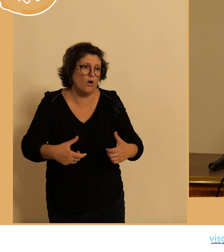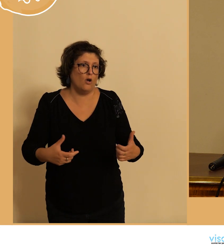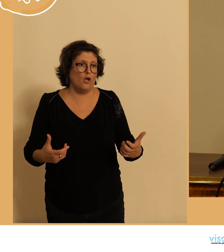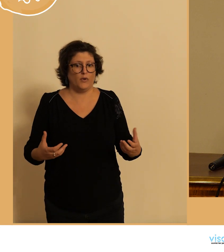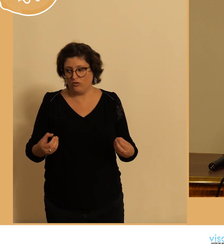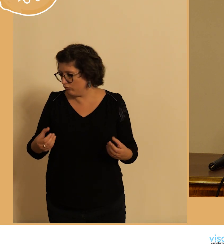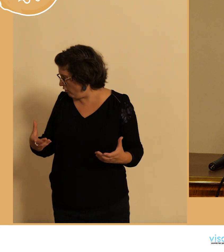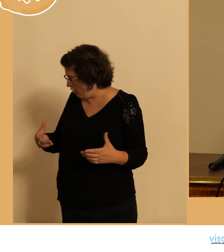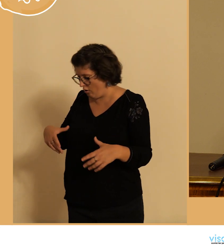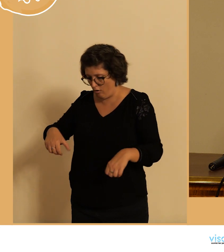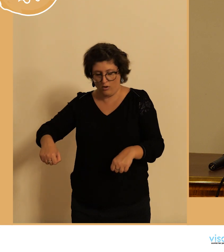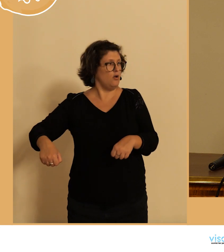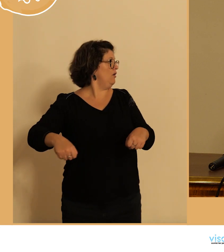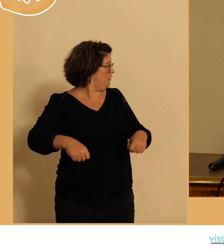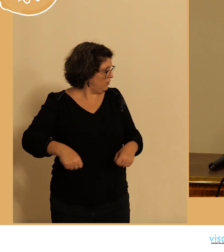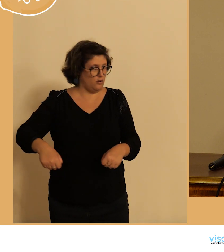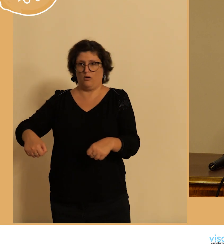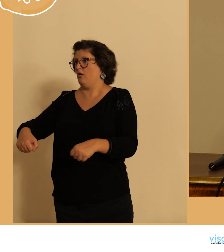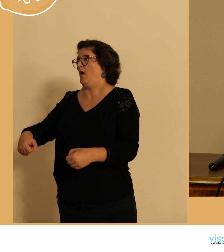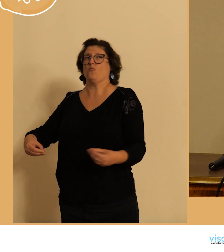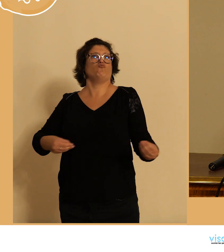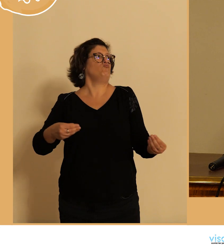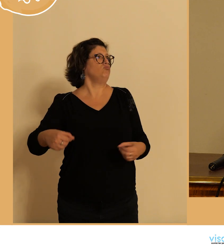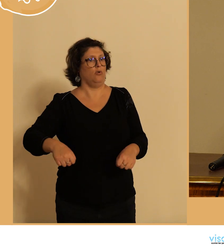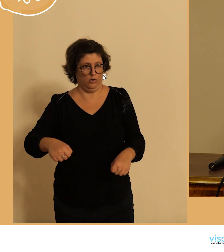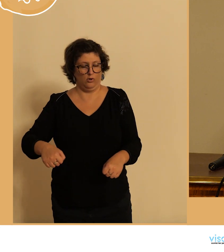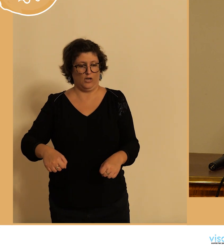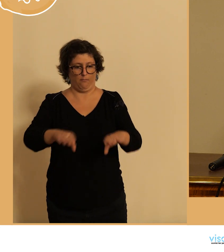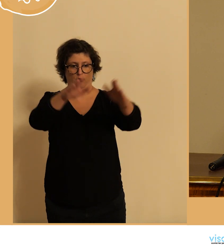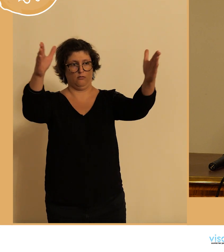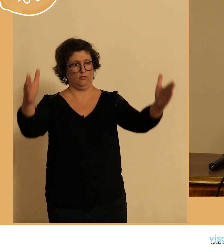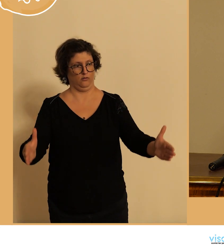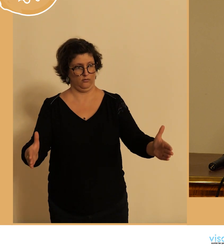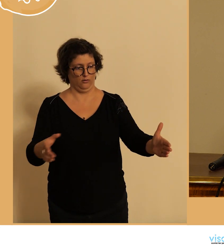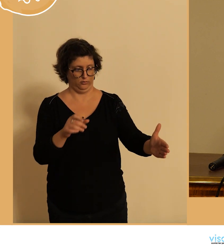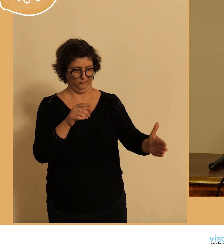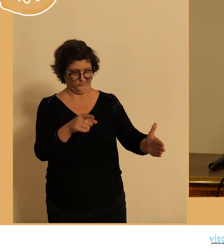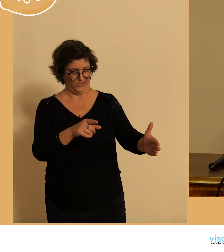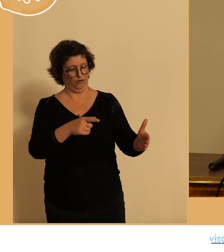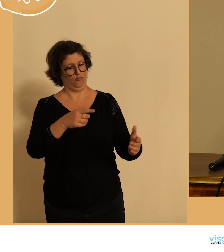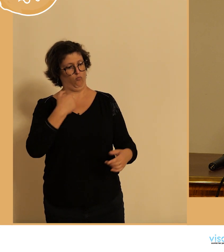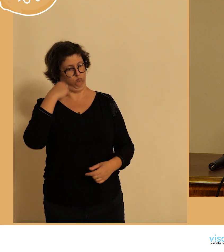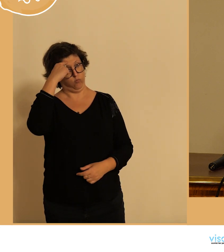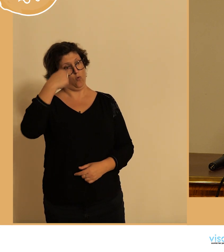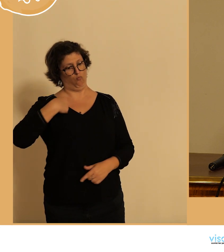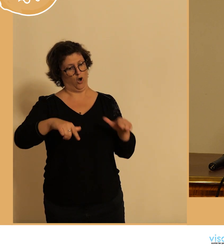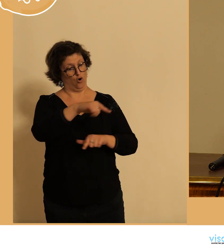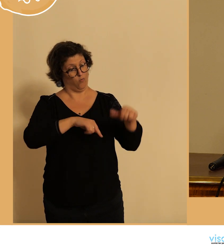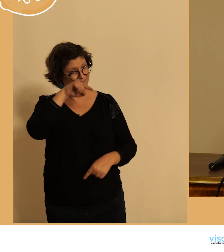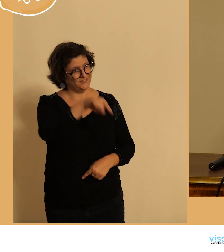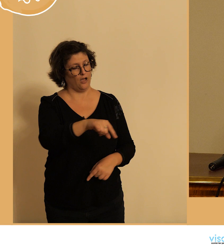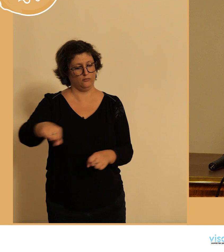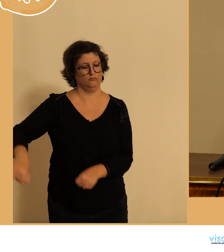marches quelquefois et que les jardins sont derrière et que'est très difficile donc voilà c'est destiné particulièrement à ce public là et ça ça va être mis en place en 2024